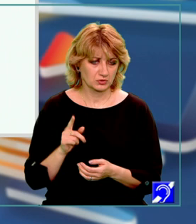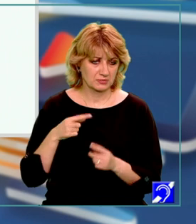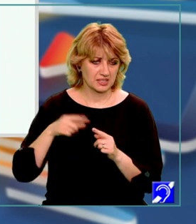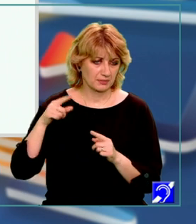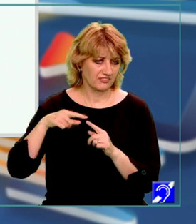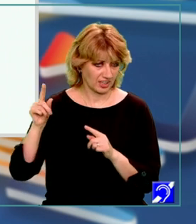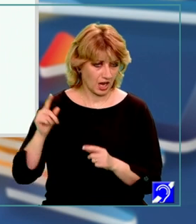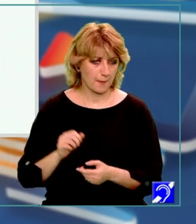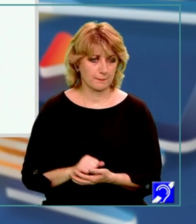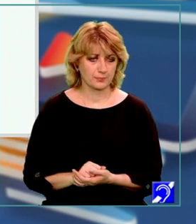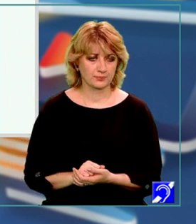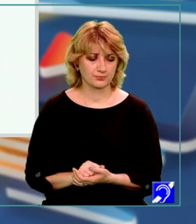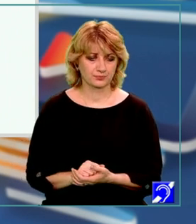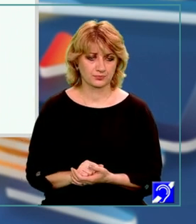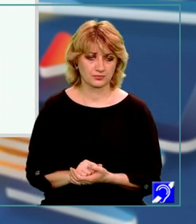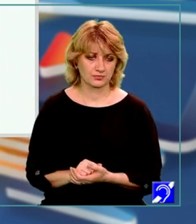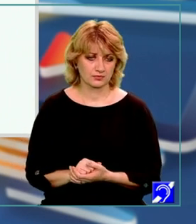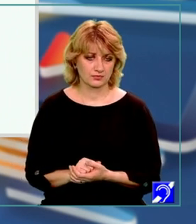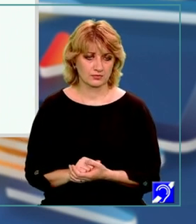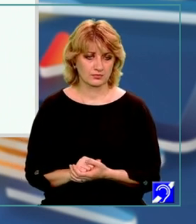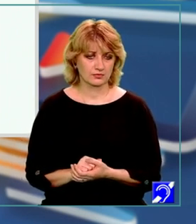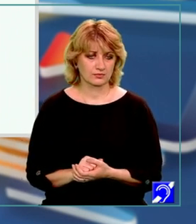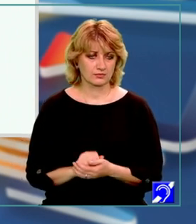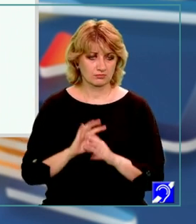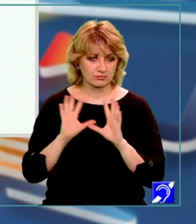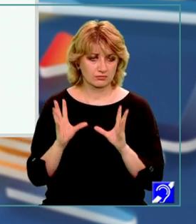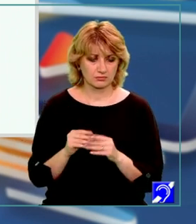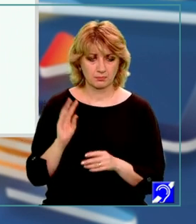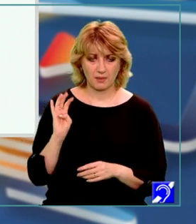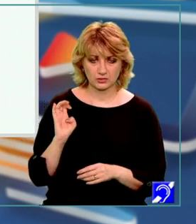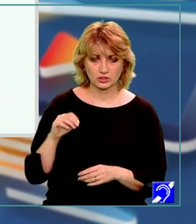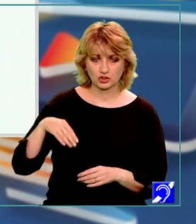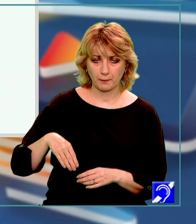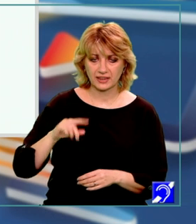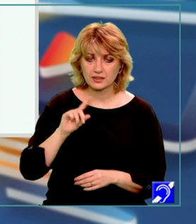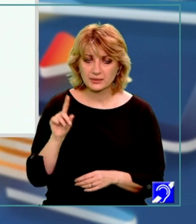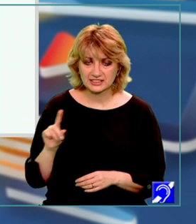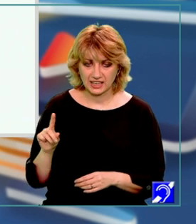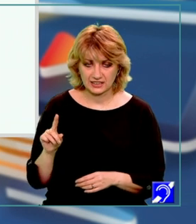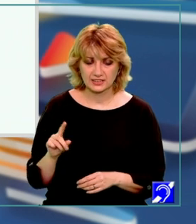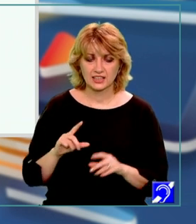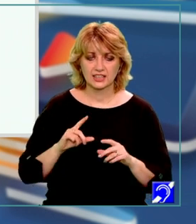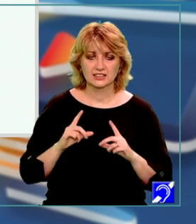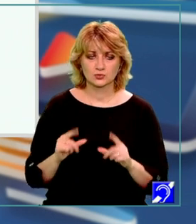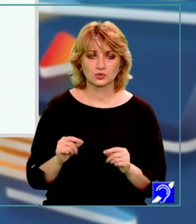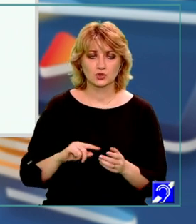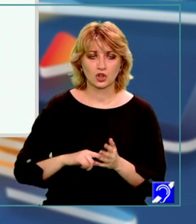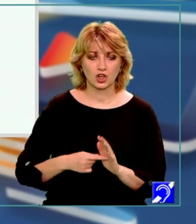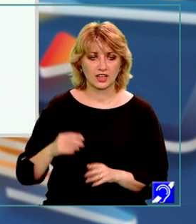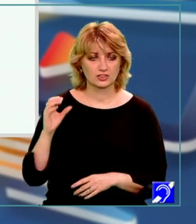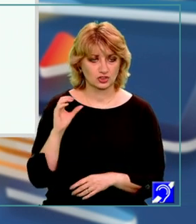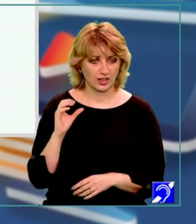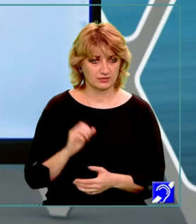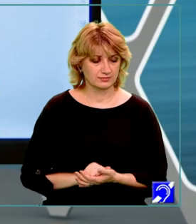2 cu 8, rămâne 4, 10 ori 4, 40 de metri pătrați, răspunsul corect, varianta C.